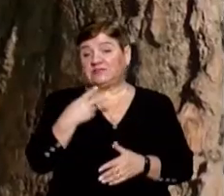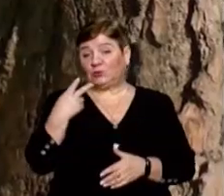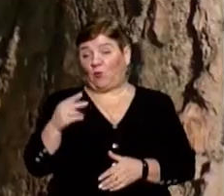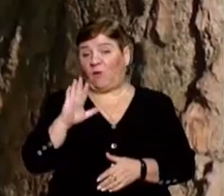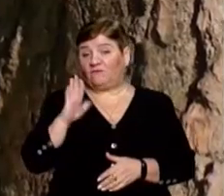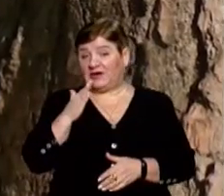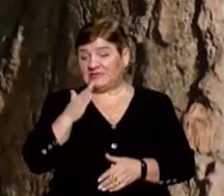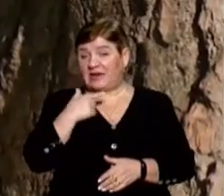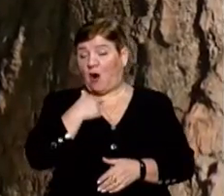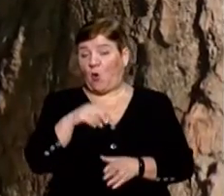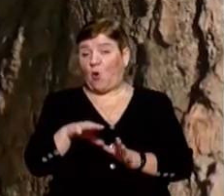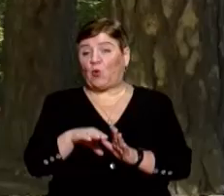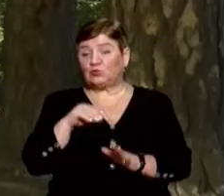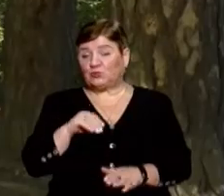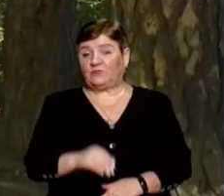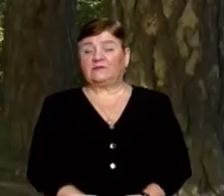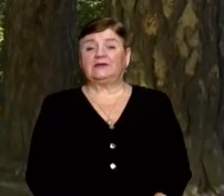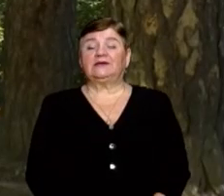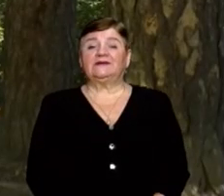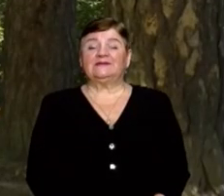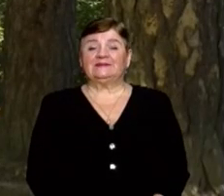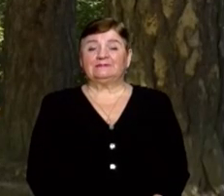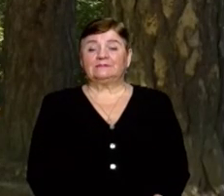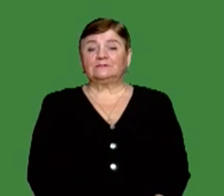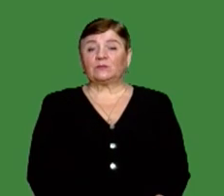Руслана Гостюк, Леонтій Николишин, новини на Суспільному.